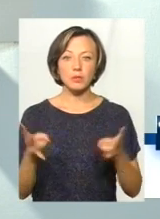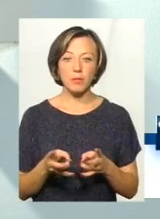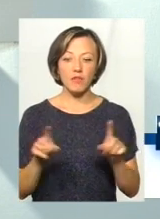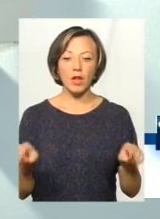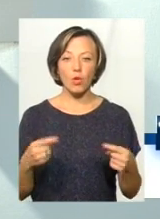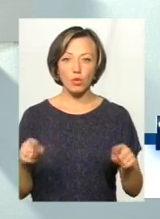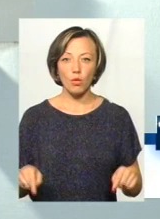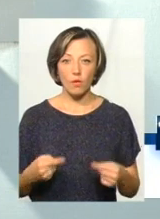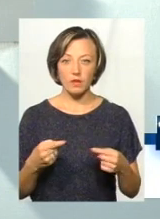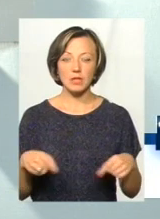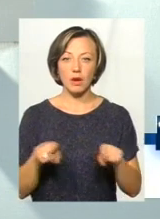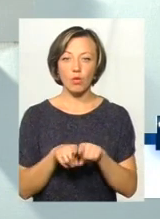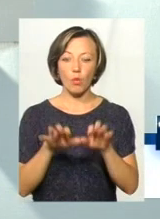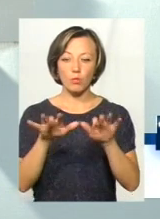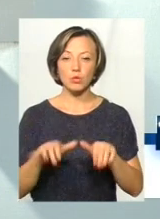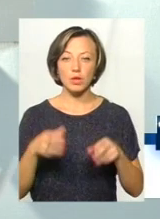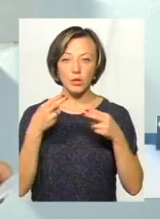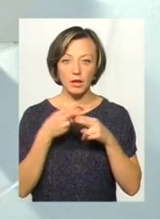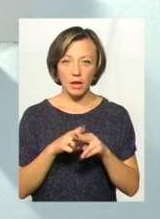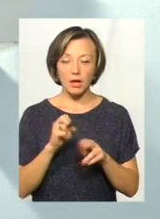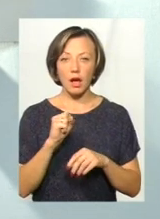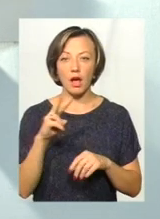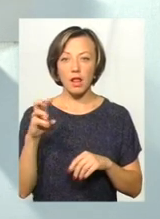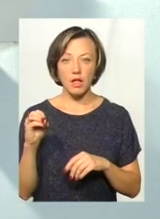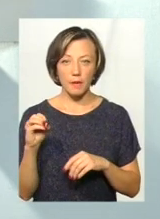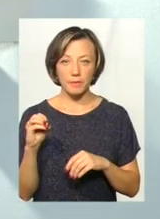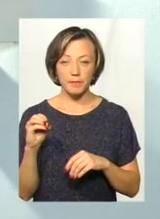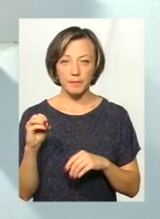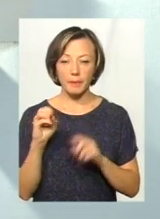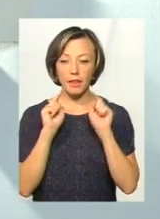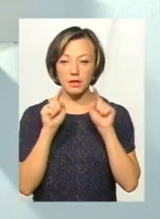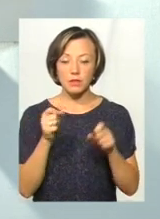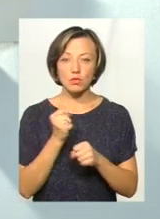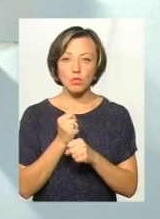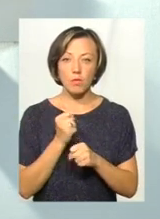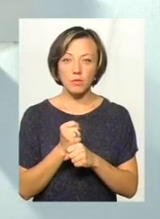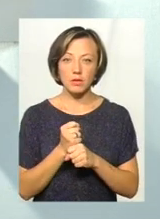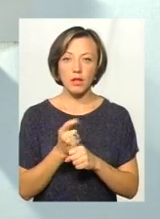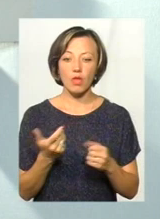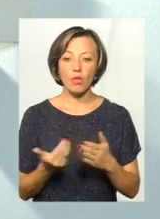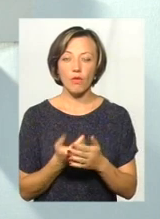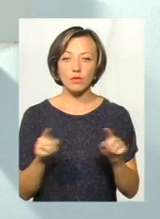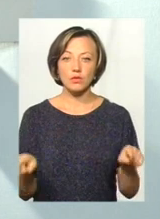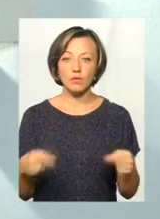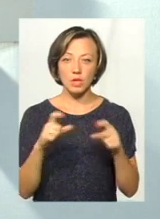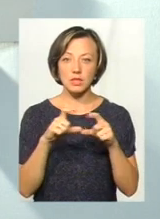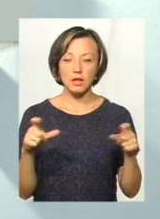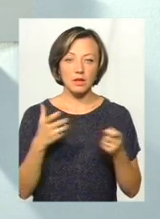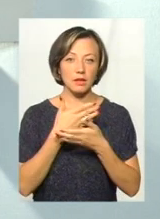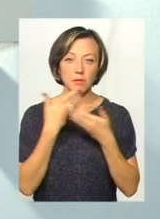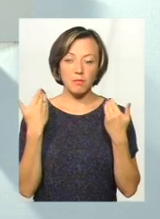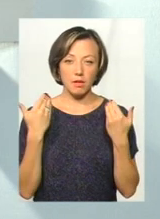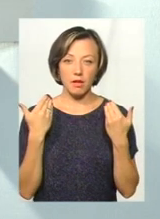оновлення такої комп'ютерної техніки, але акцент був зроблений саме на новостворенні заклади, які не мали